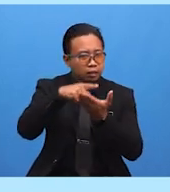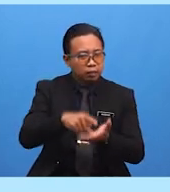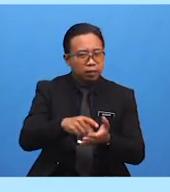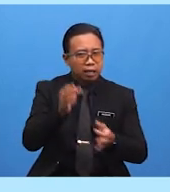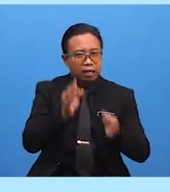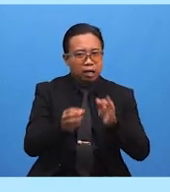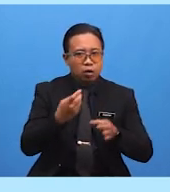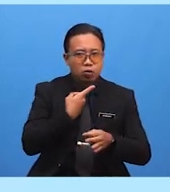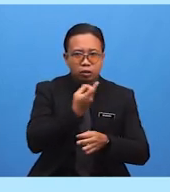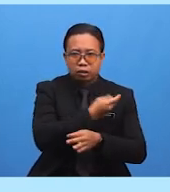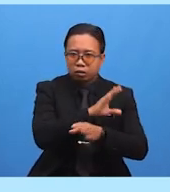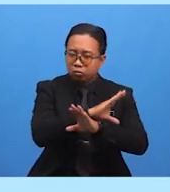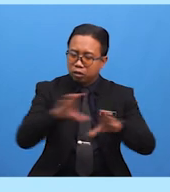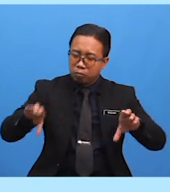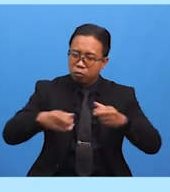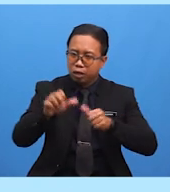Sekiranya Kita